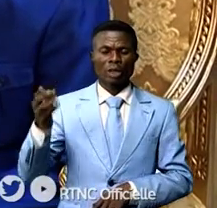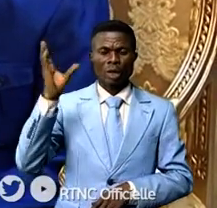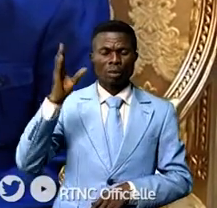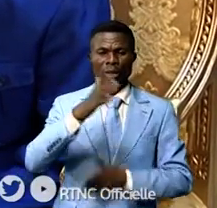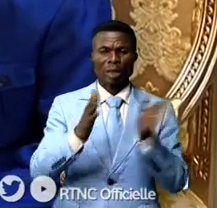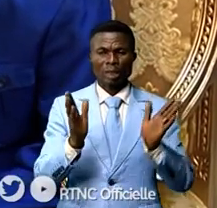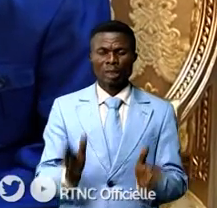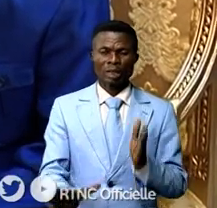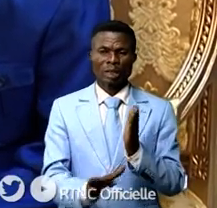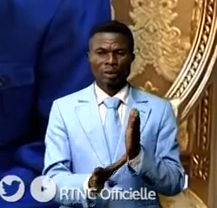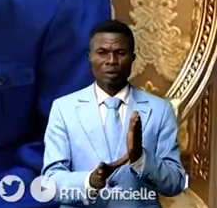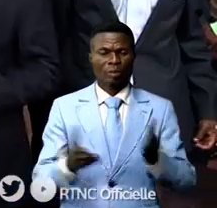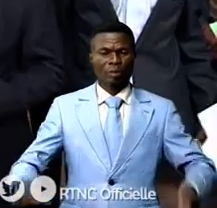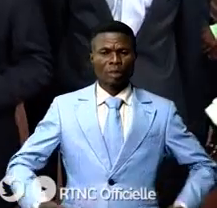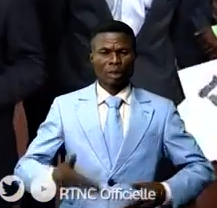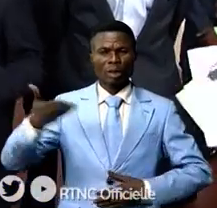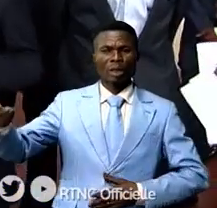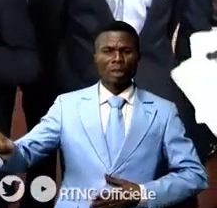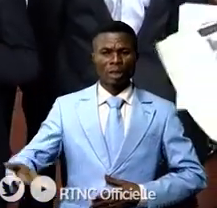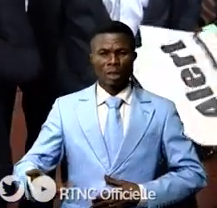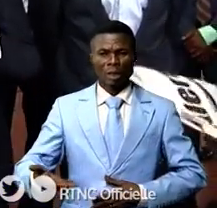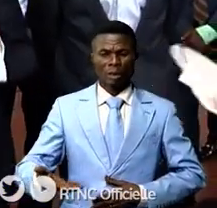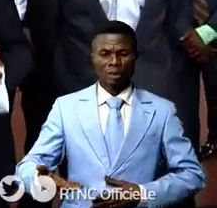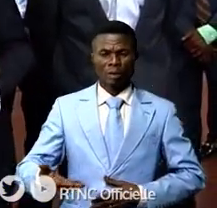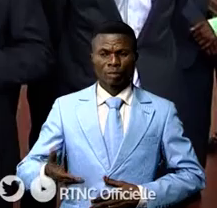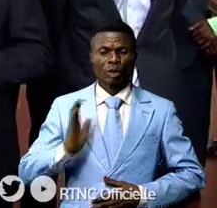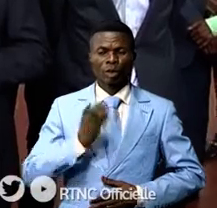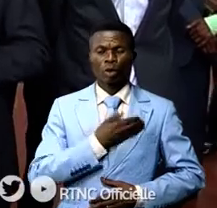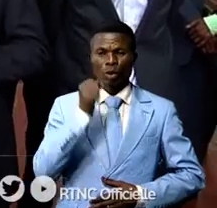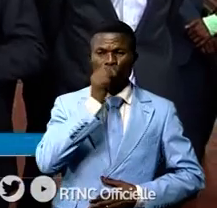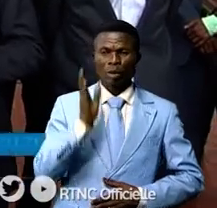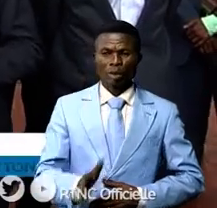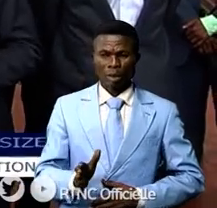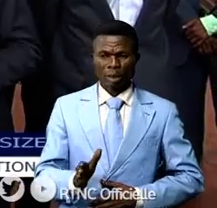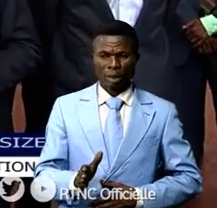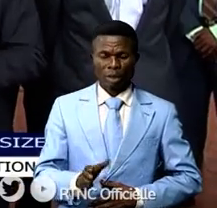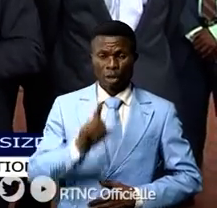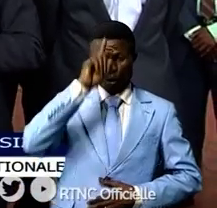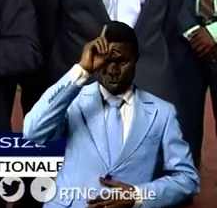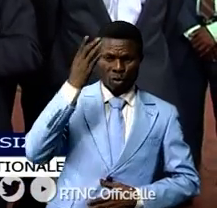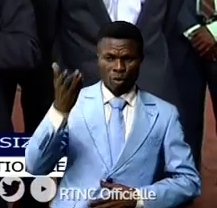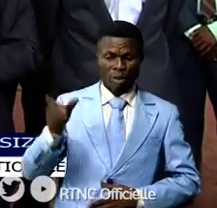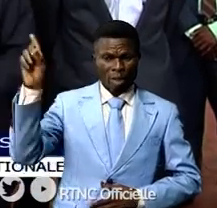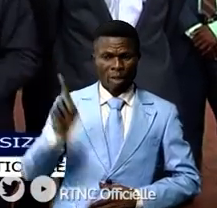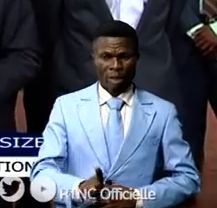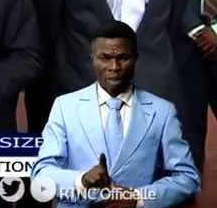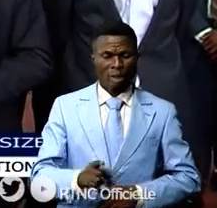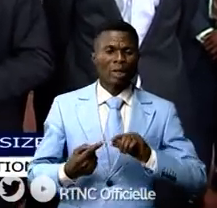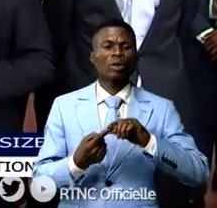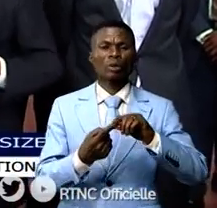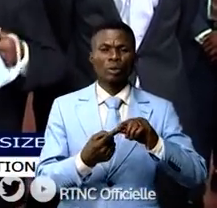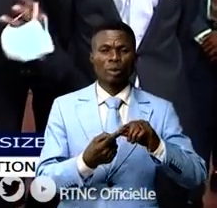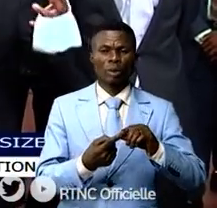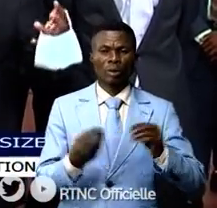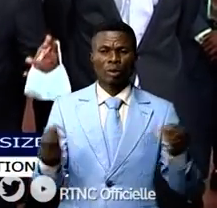Nous avons la joie de recevoir l'icône de notre pays, M. Weironson. Il est venu spécialement